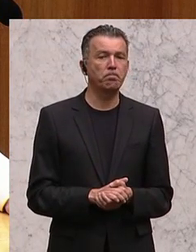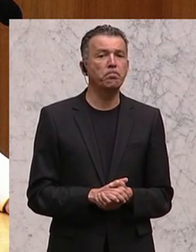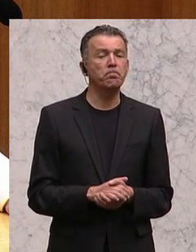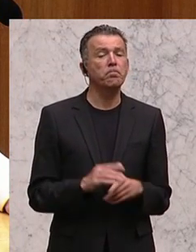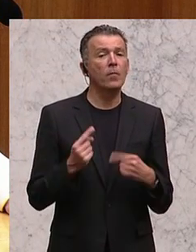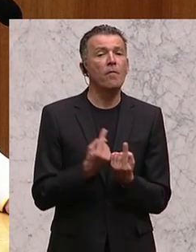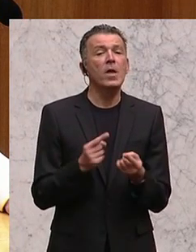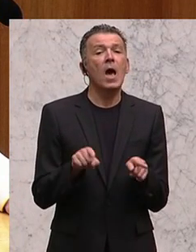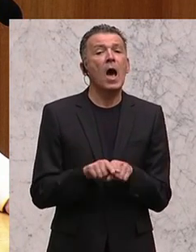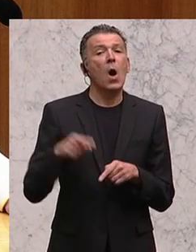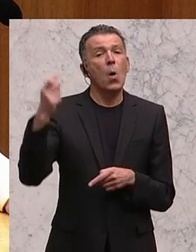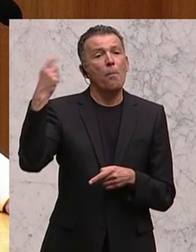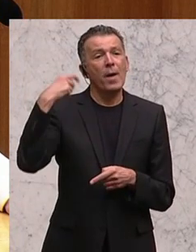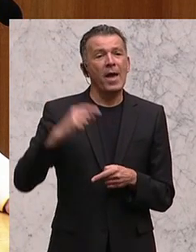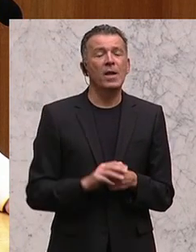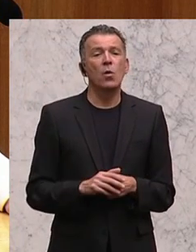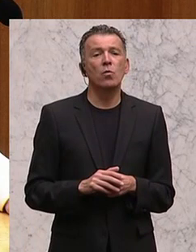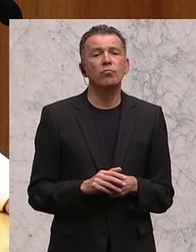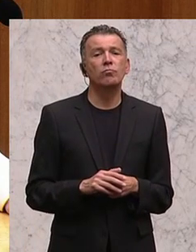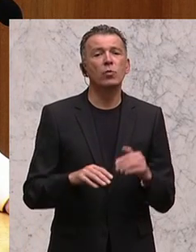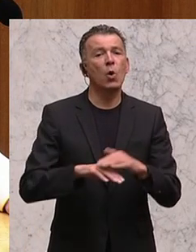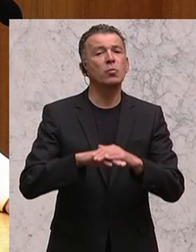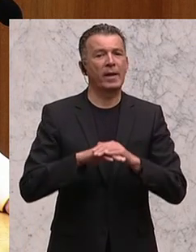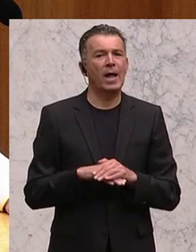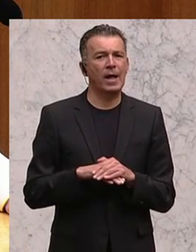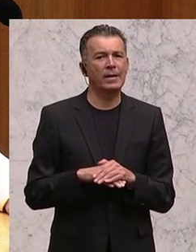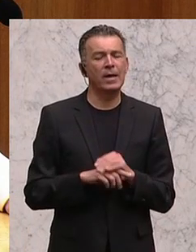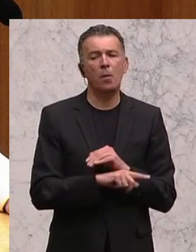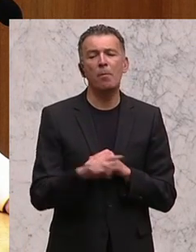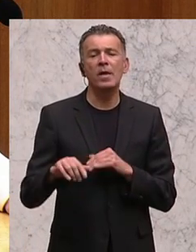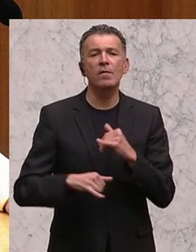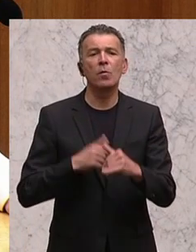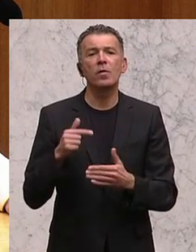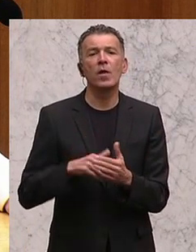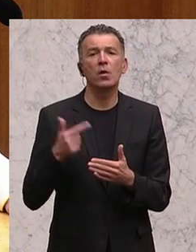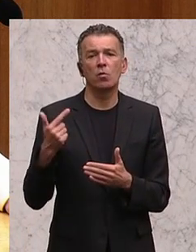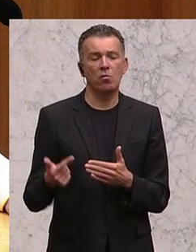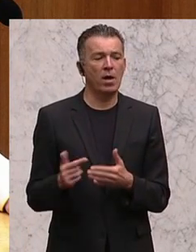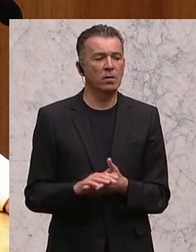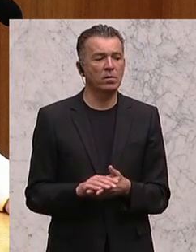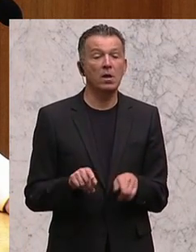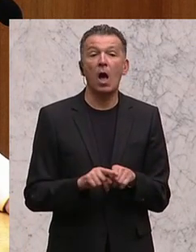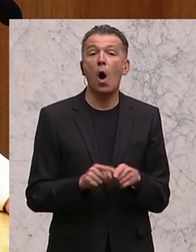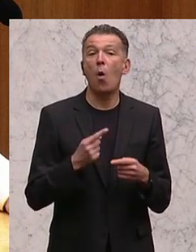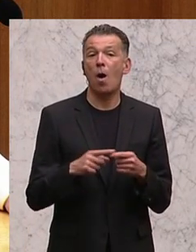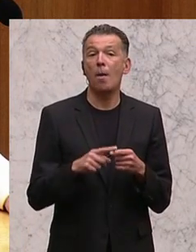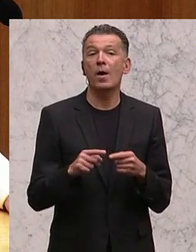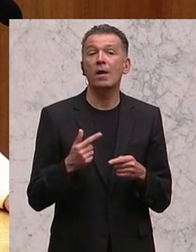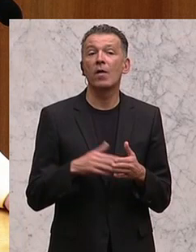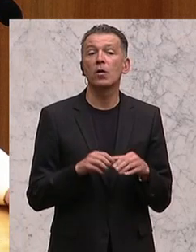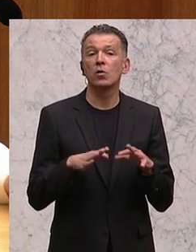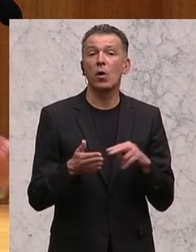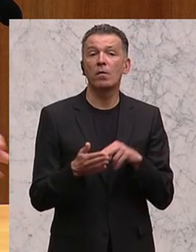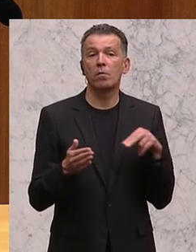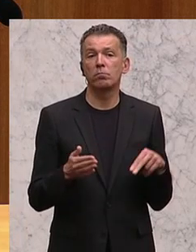Meinung, dass das Vereinigte Königreich auch bis zum Jahr 2020, selbst wenn sie im April 2019 austreten,